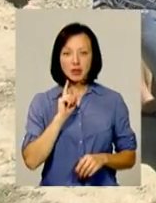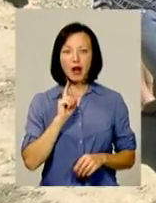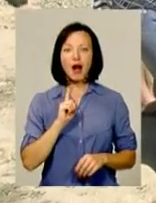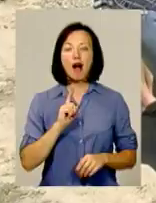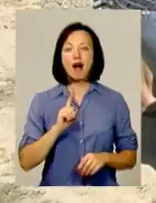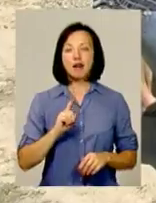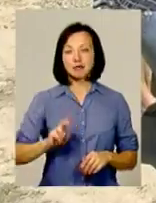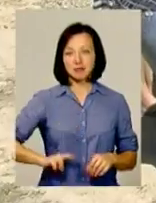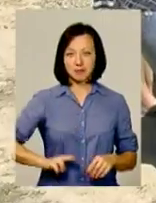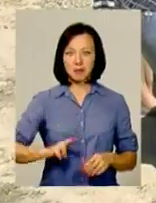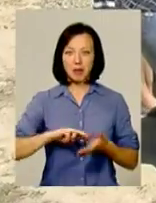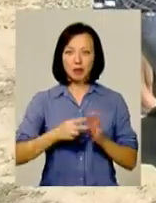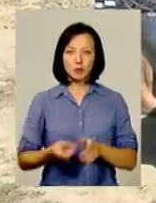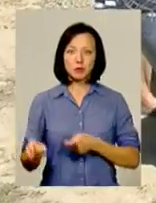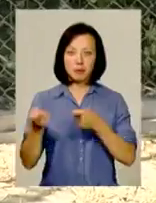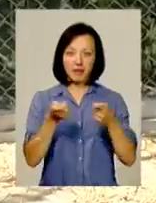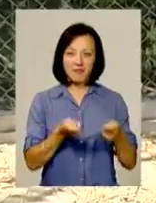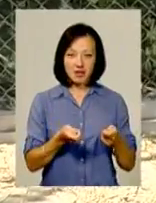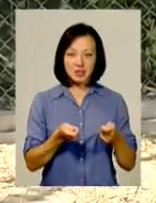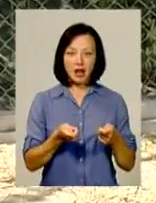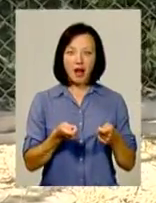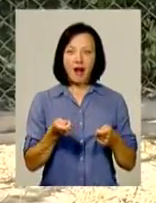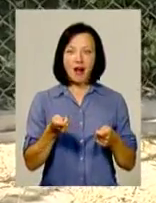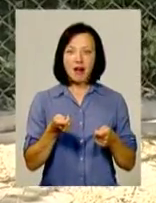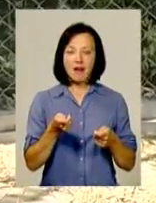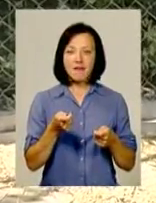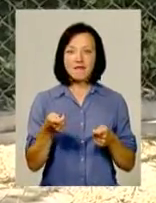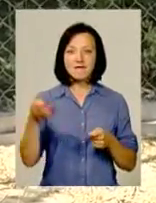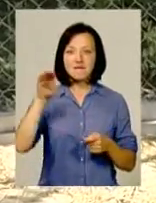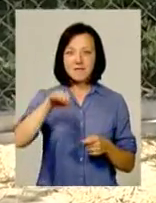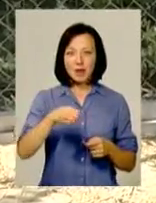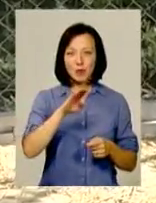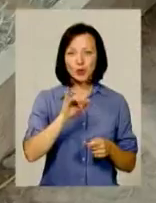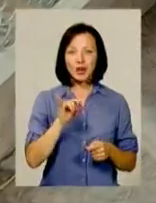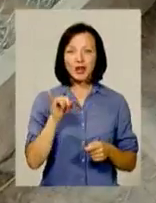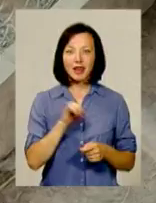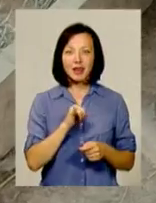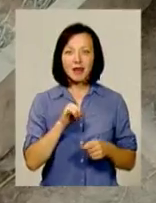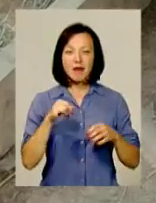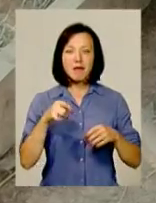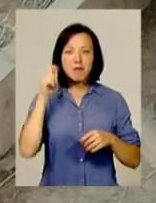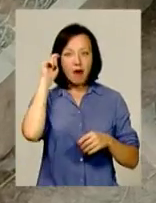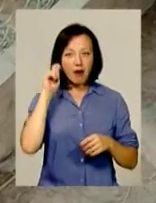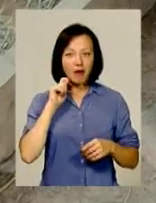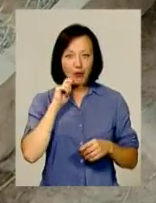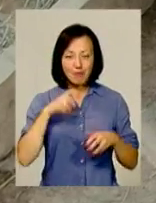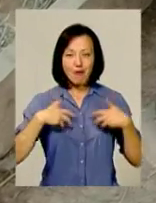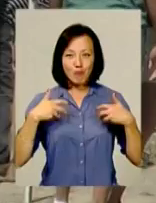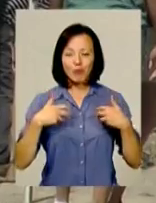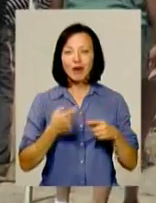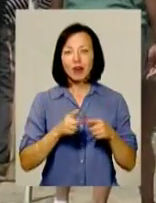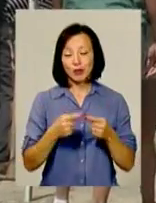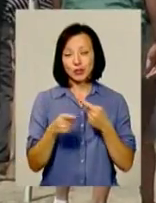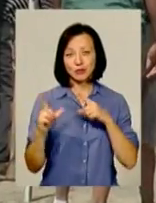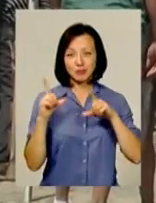планує привезти у мінізоопарк, в Дубаве, верблюда та японську макаку. Четверо шлевенят незабаром вирушать у інші